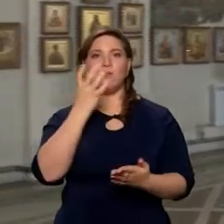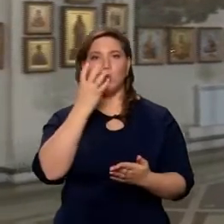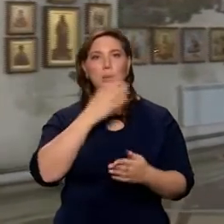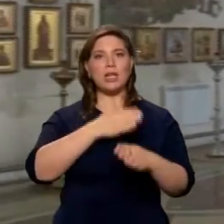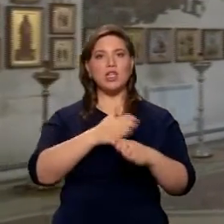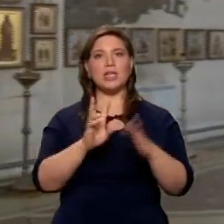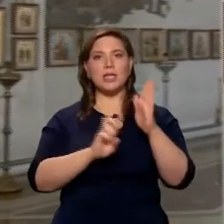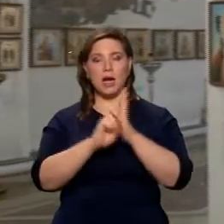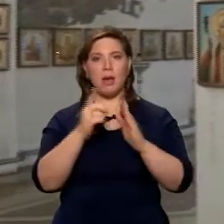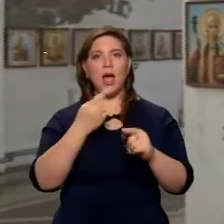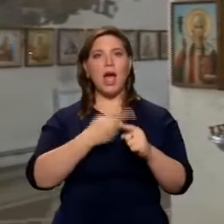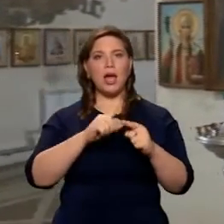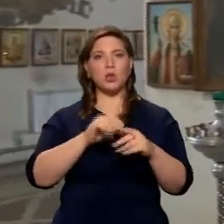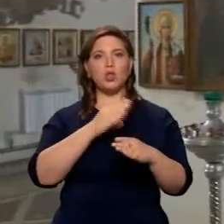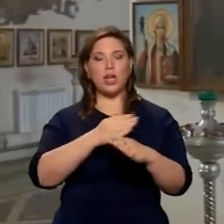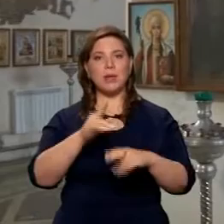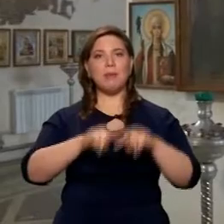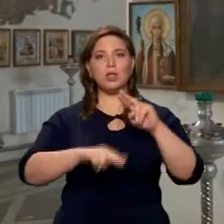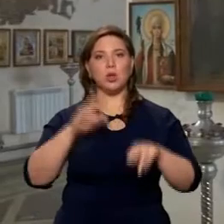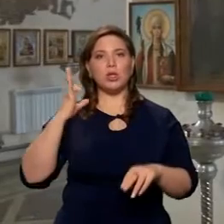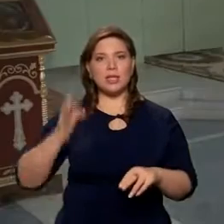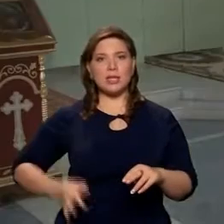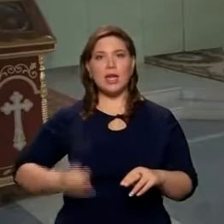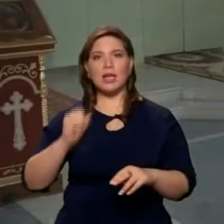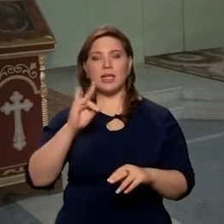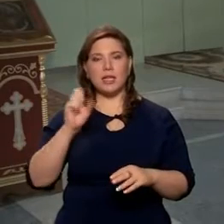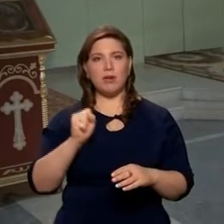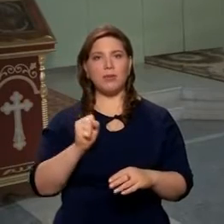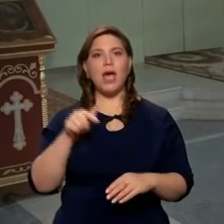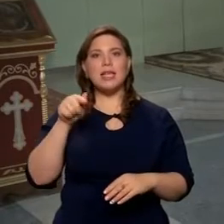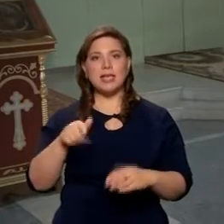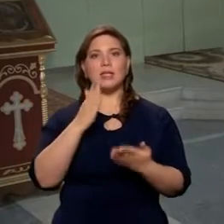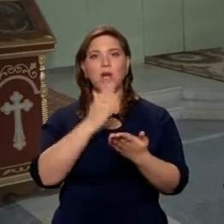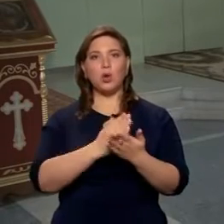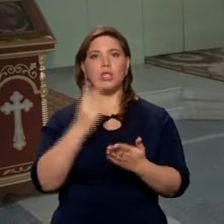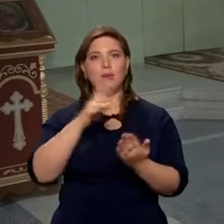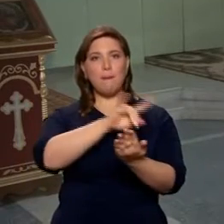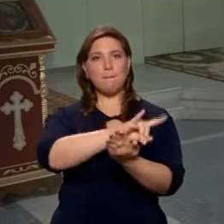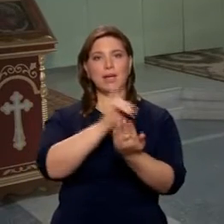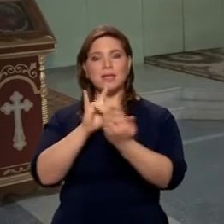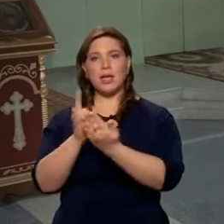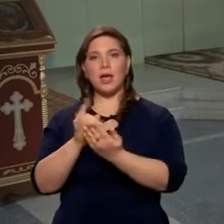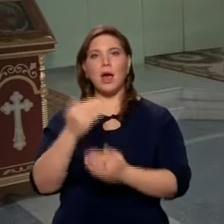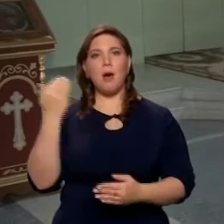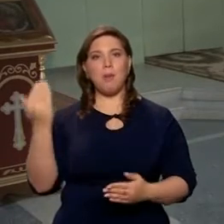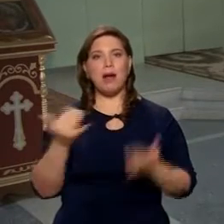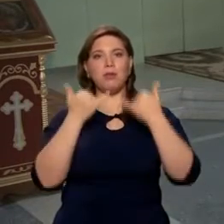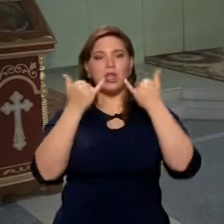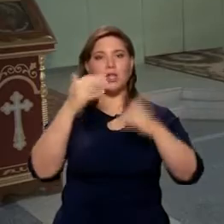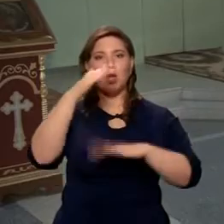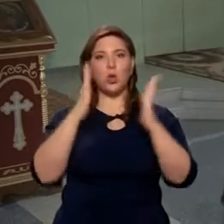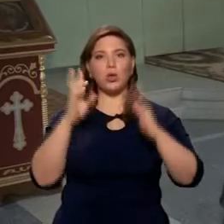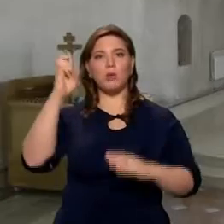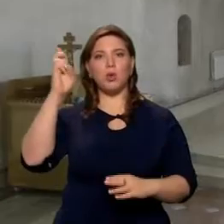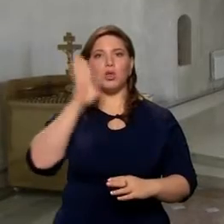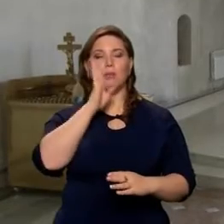части храма. Эту часть построил уже сын Александрова. Здесь находятся два предела. Правый в честь иконы Божьей